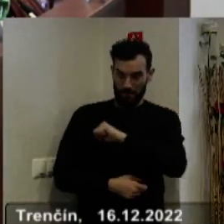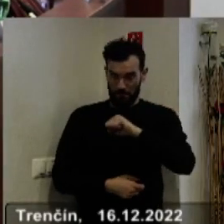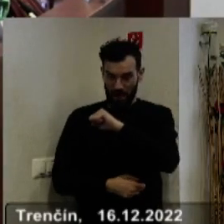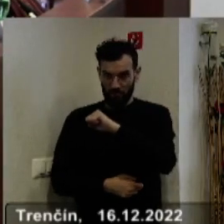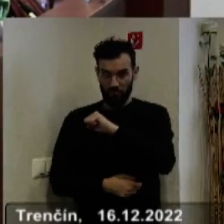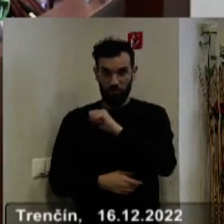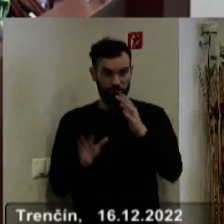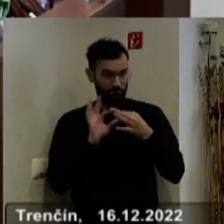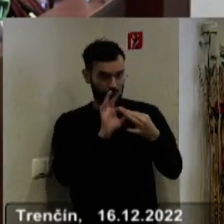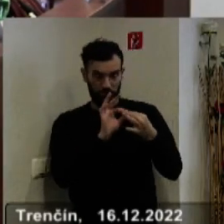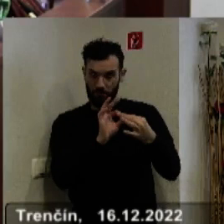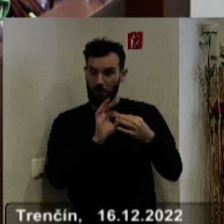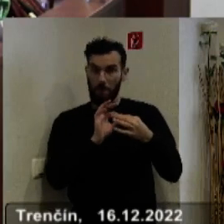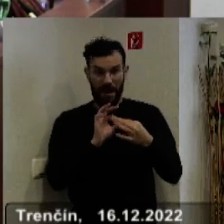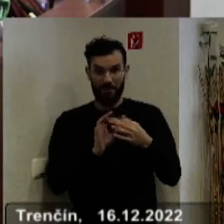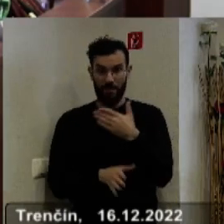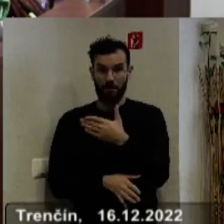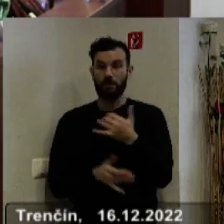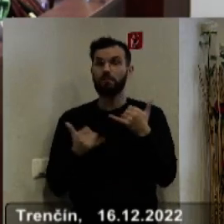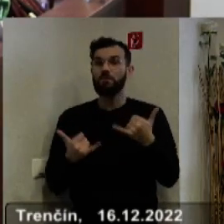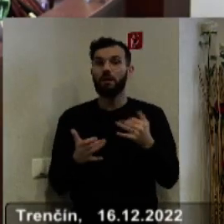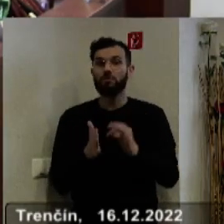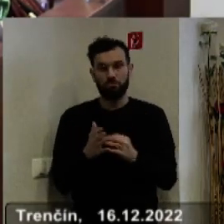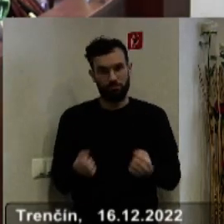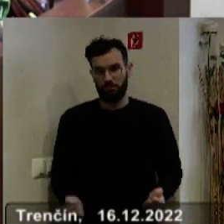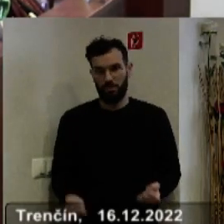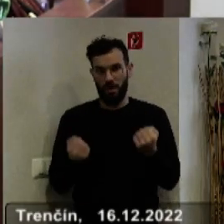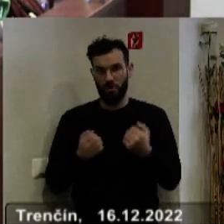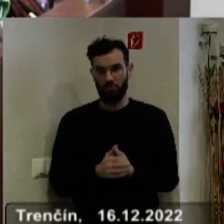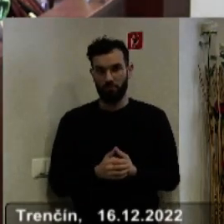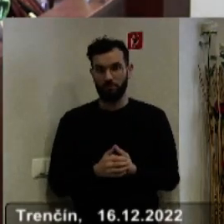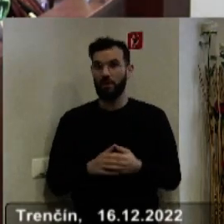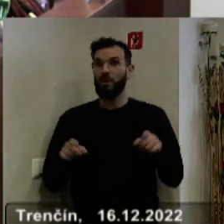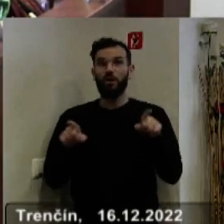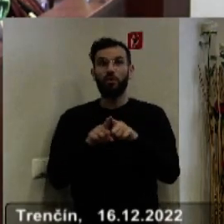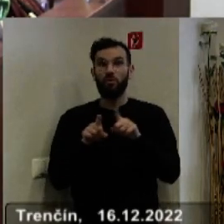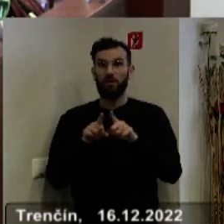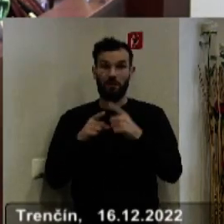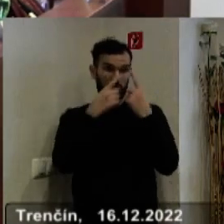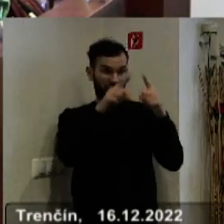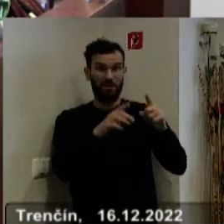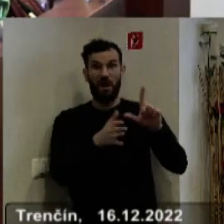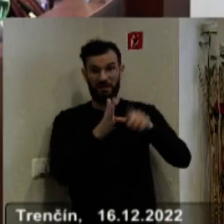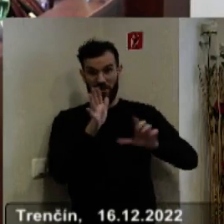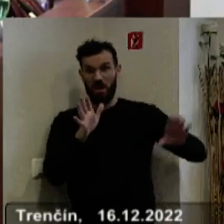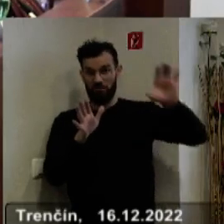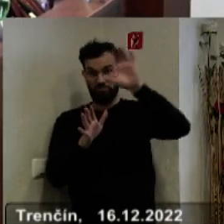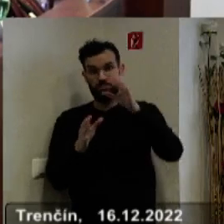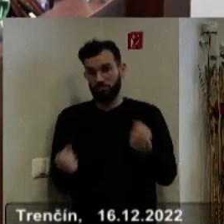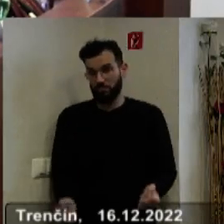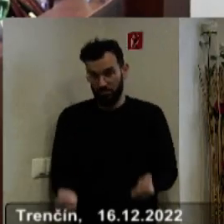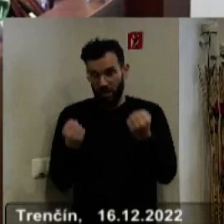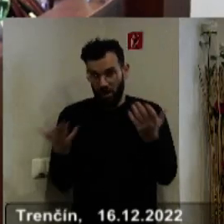sú partnermi a máme to dnes veľmi náročné. Majú to náročné aj kolegovia v iných krajoch, ktorí stojú na čele